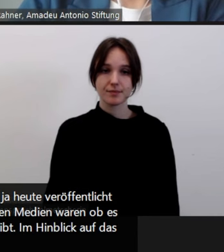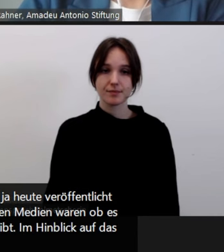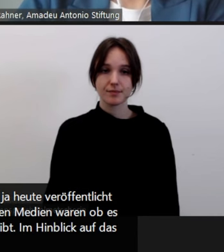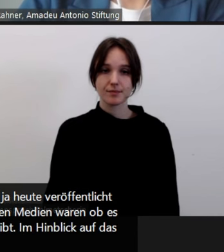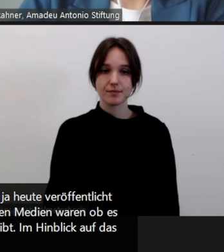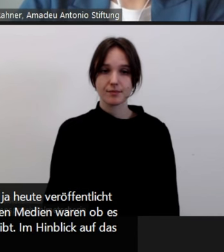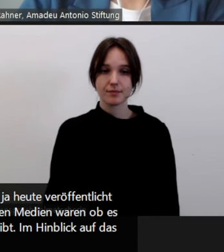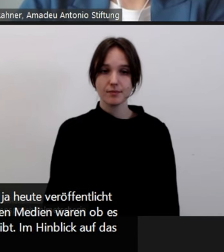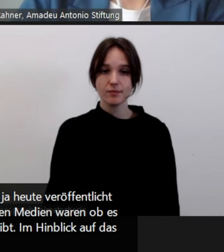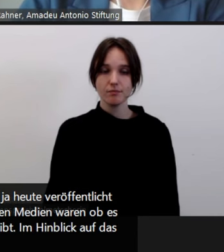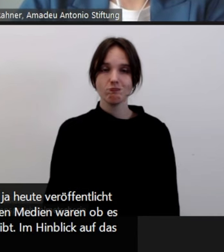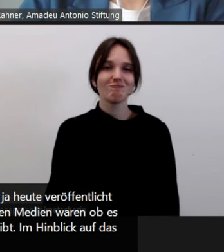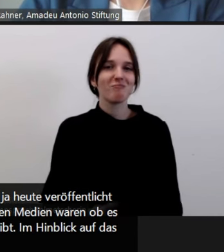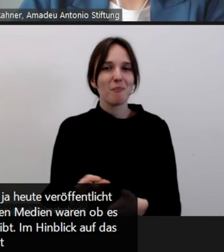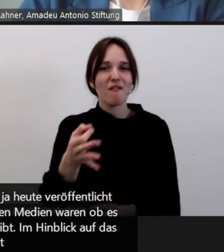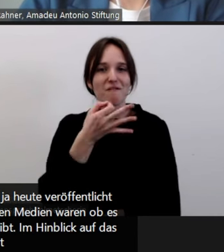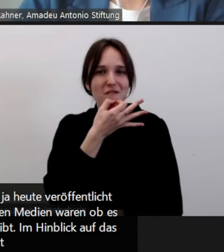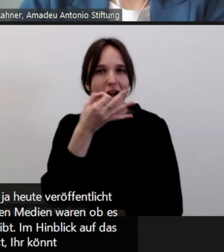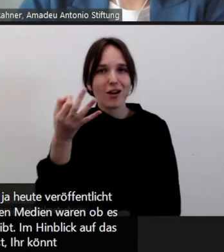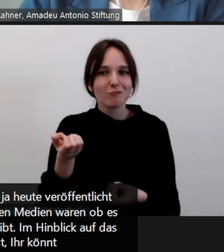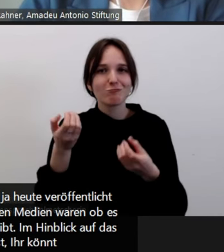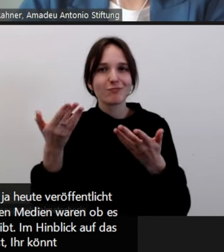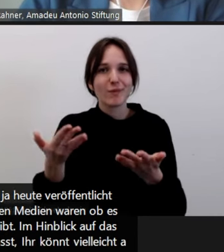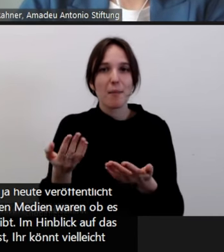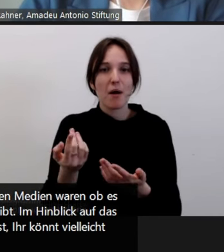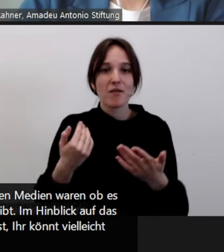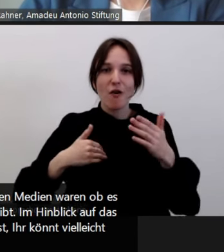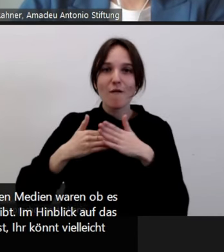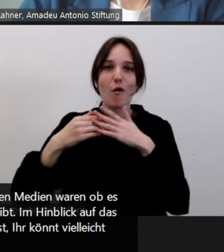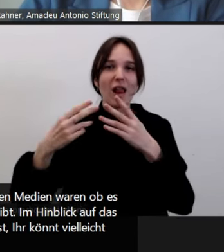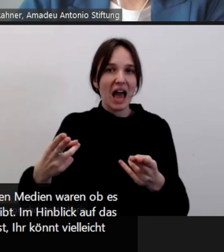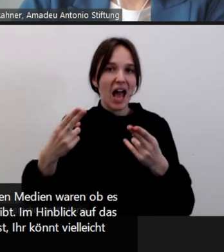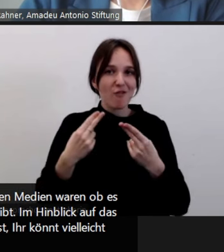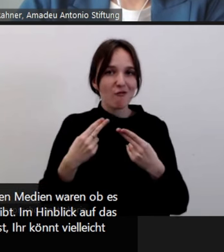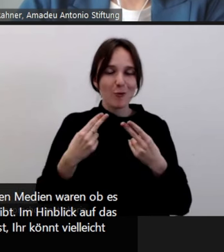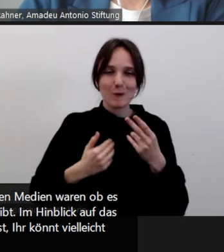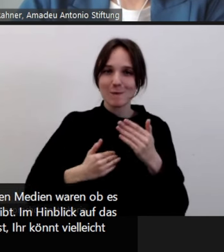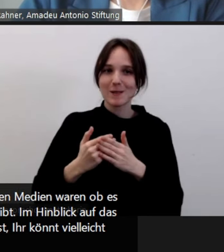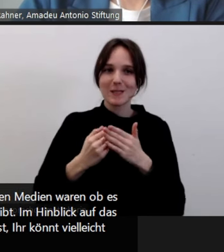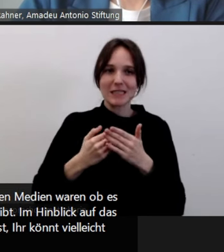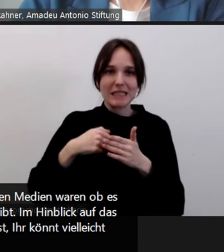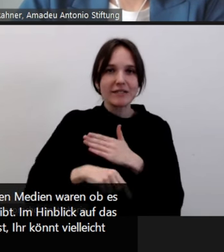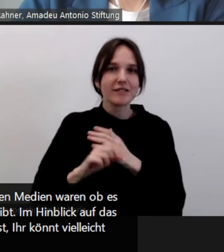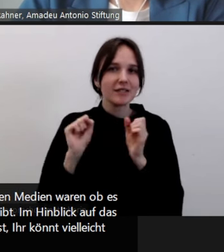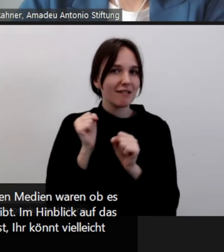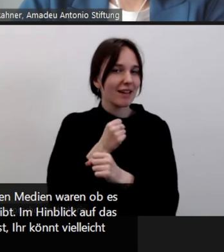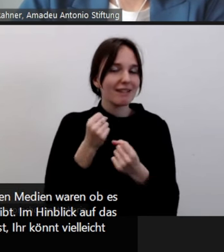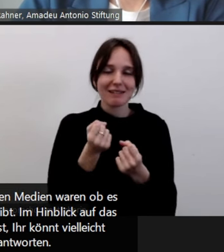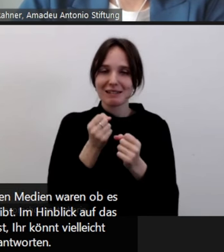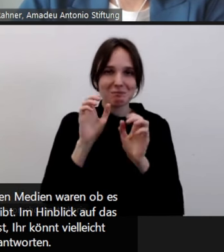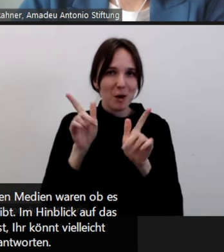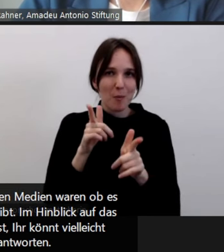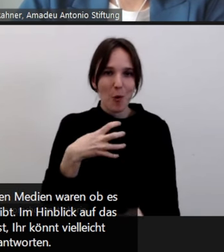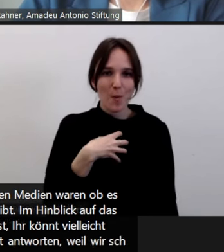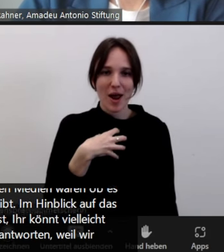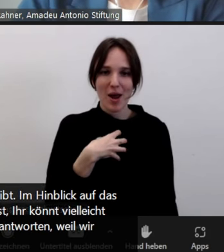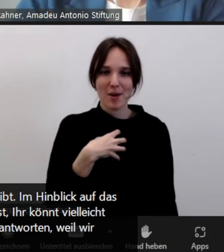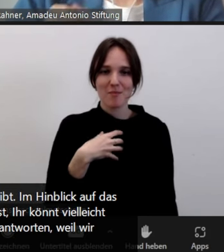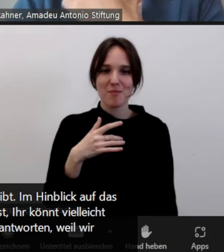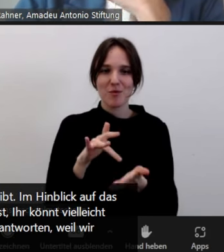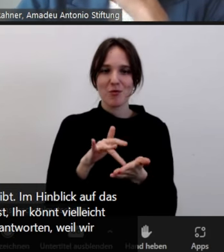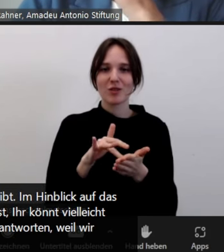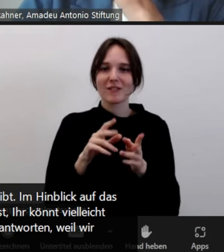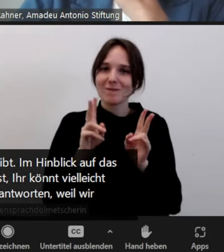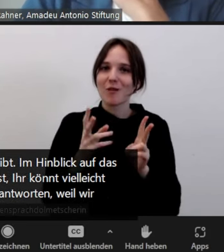Ich stelle die Frage einfach mal, ihr könnt vielleicht auch nicht zu jeder Frage in der Ausführlichkeit antworten, weil wir uns jetzt auf das